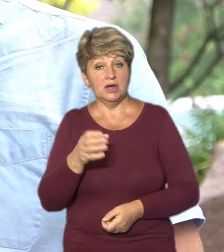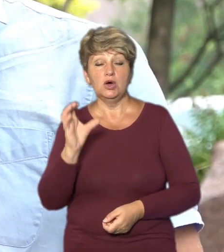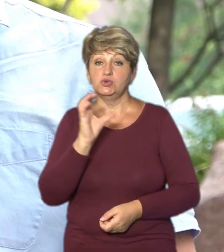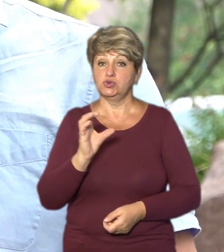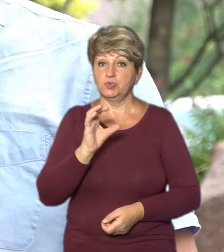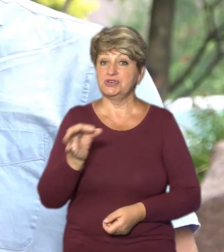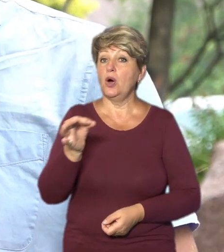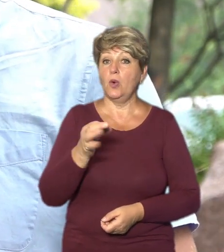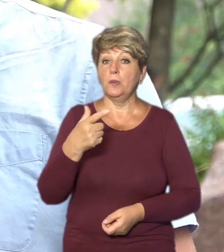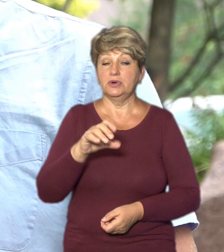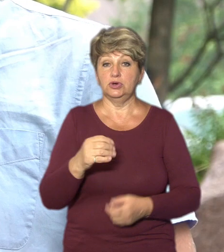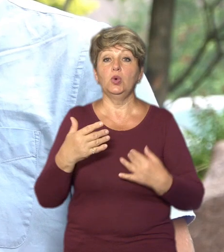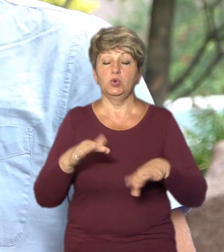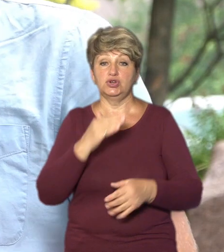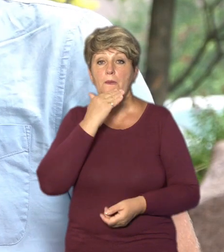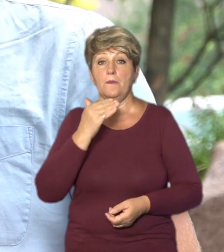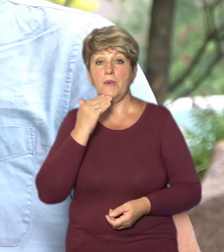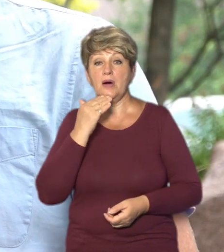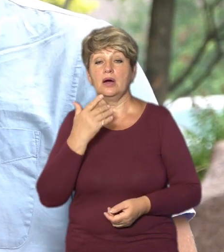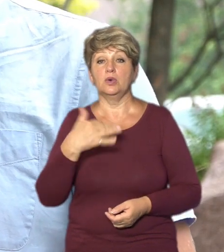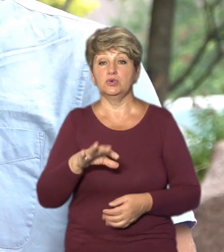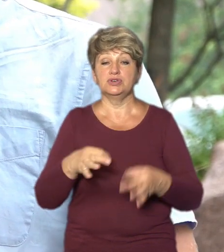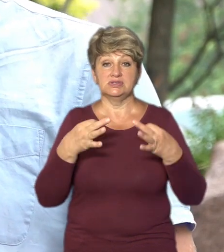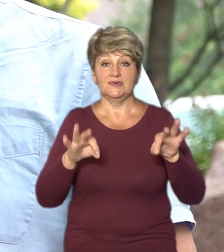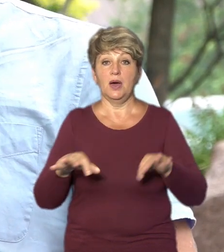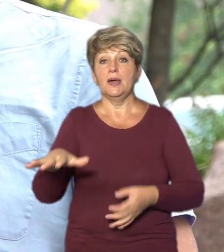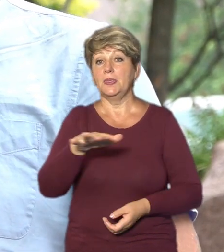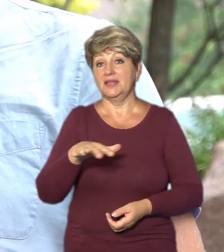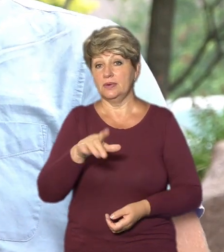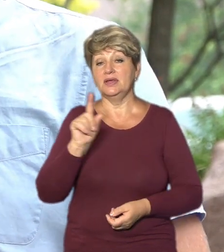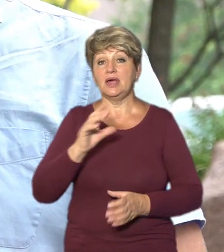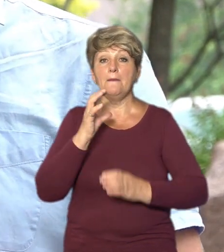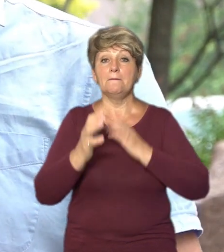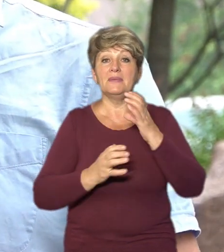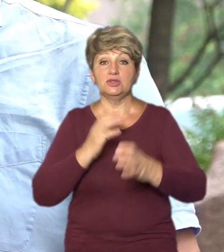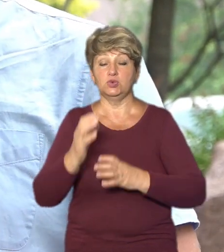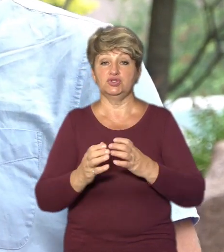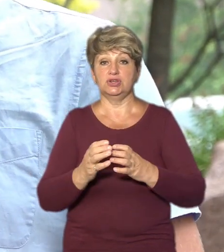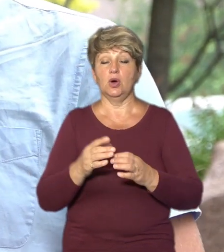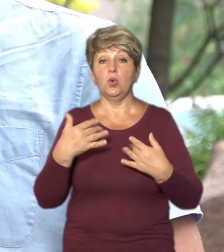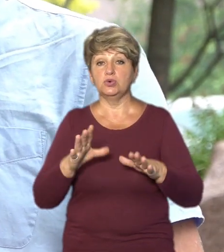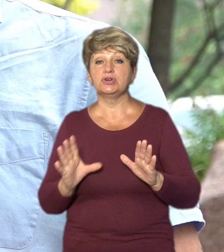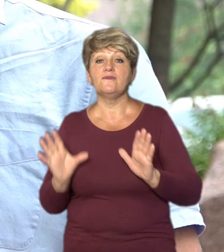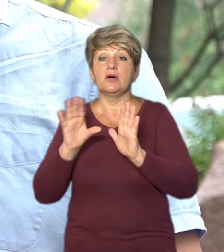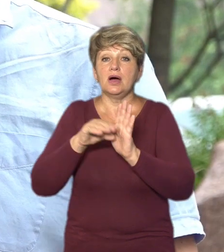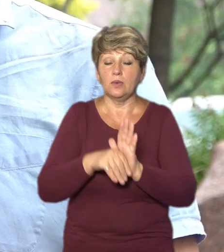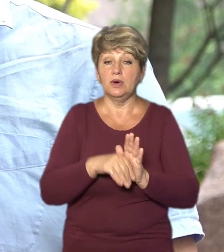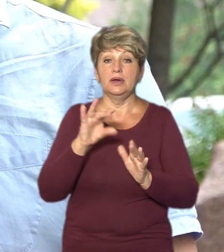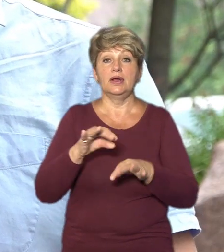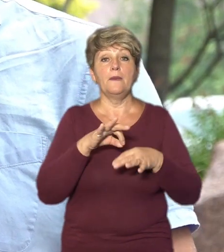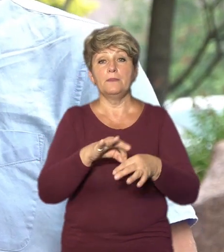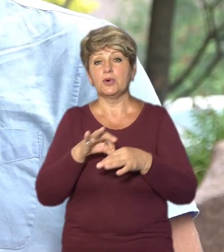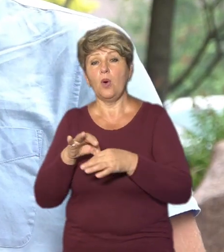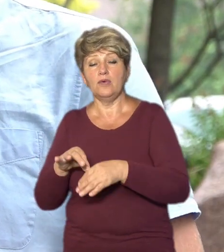область, де досить багато деокупованих територій. І там вже міжнародні інституції заходять туди і вже проводять